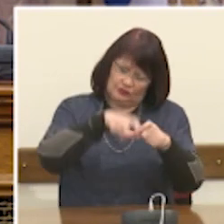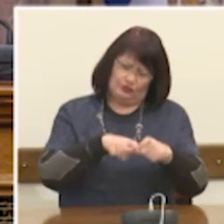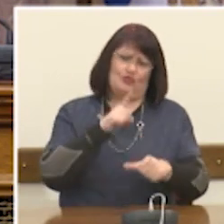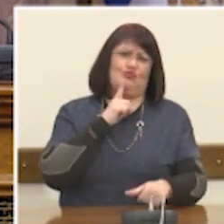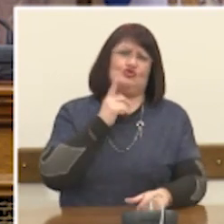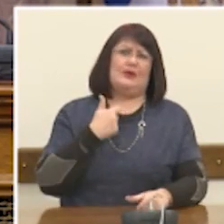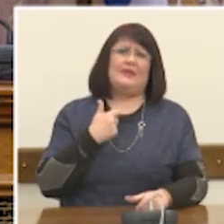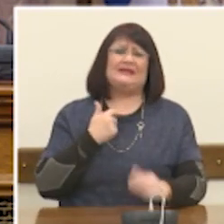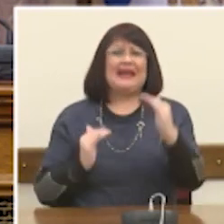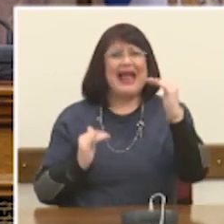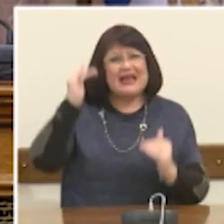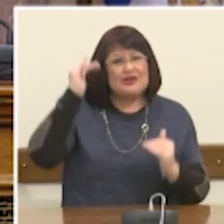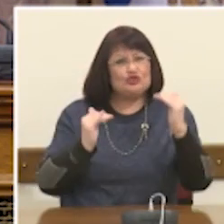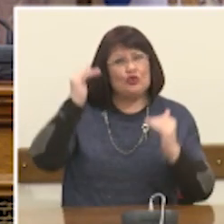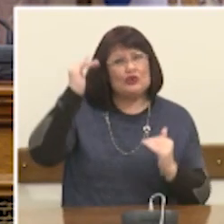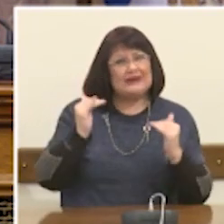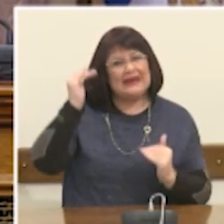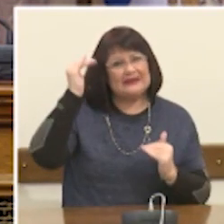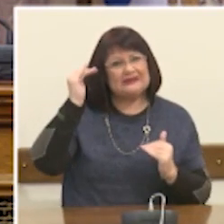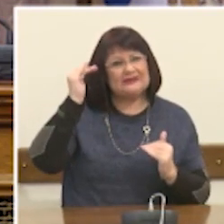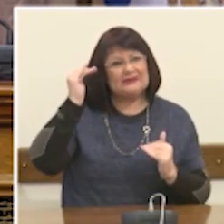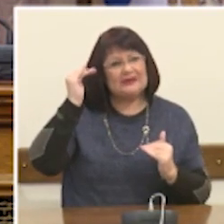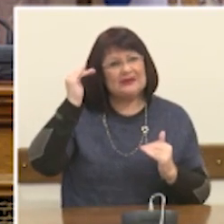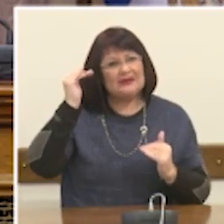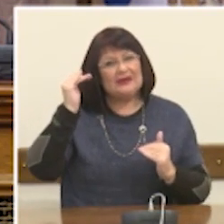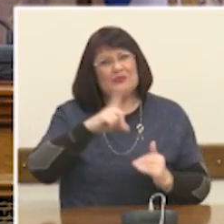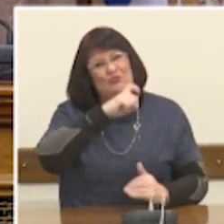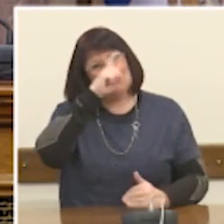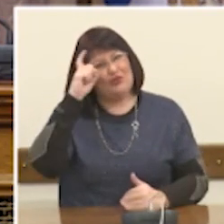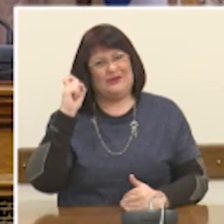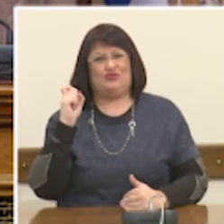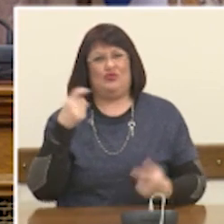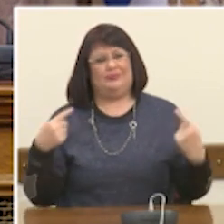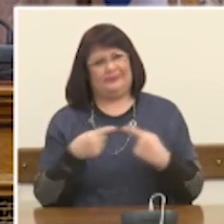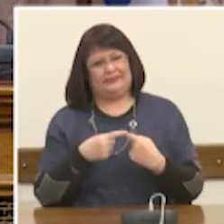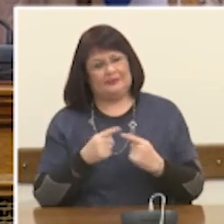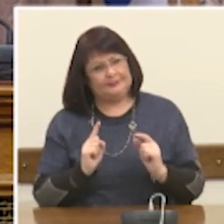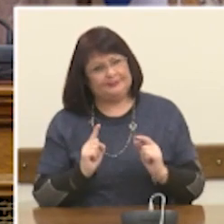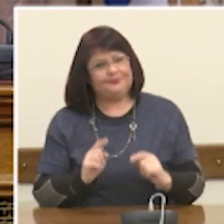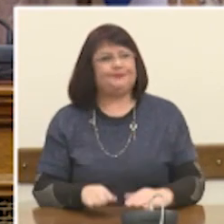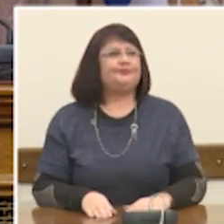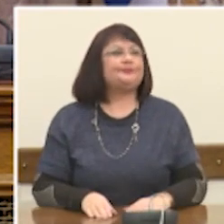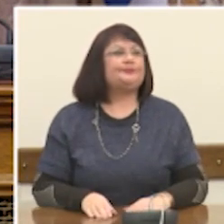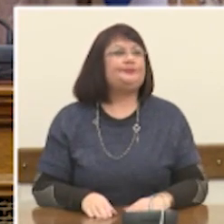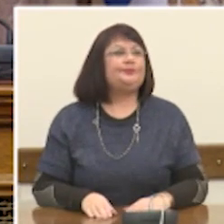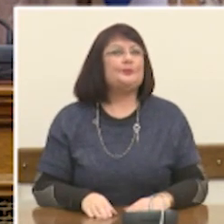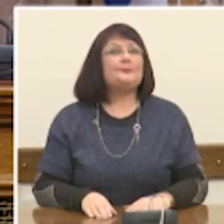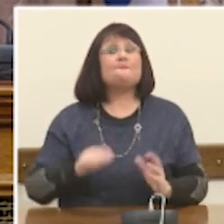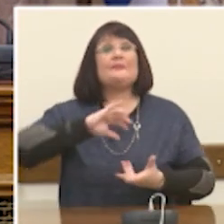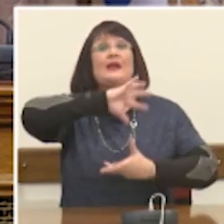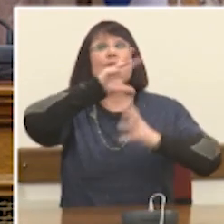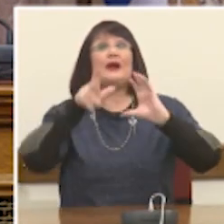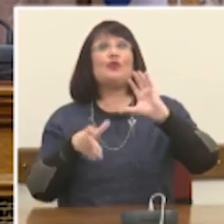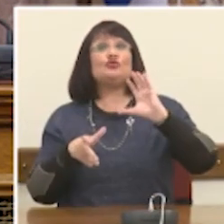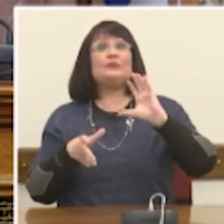ανισότητες αυτές αποκτούν και μία ολοένα πιο σύνθετη όψη. Η παγκόσμια ανακατανομή του